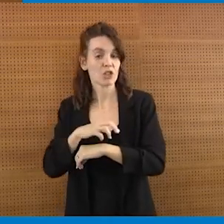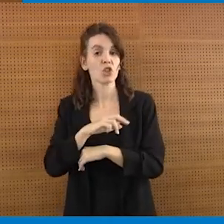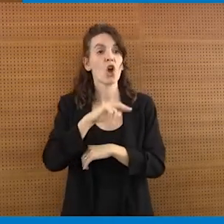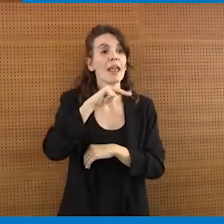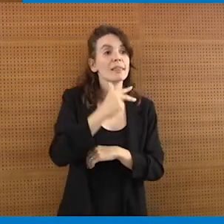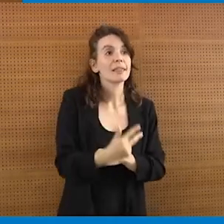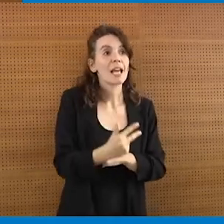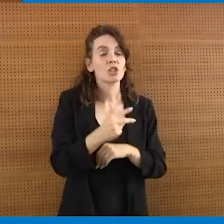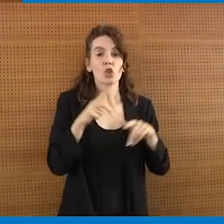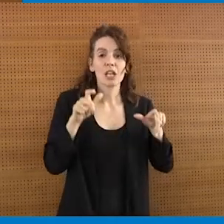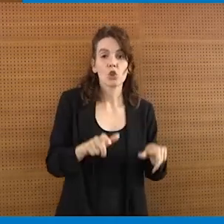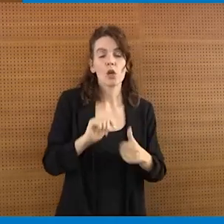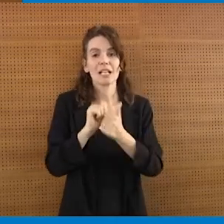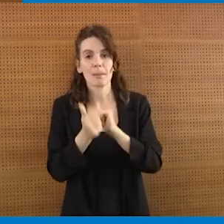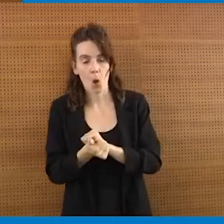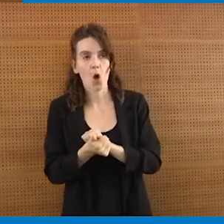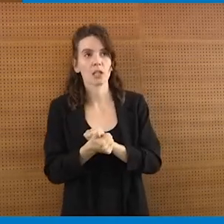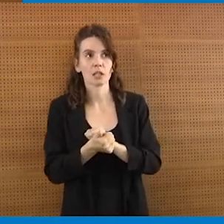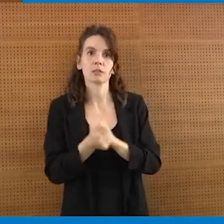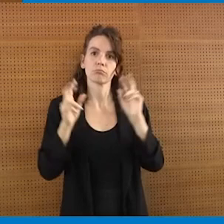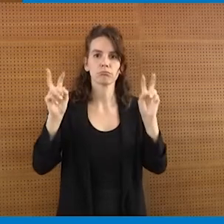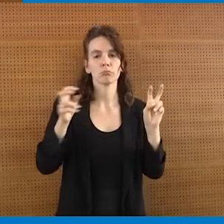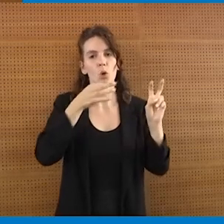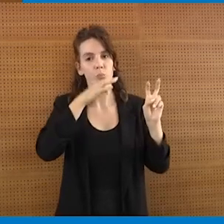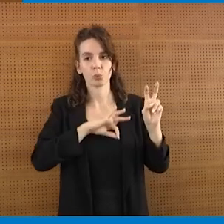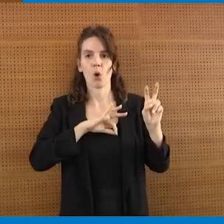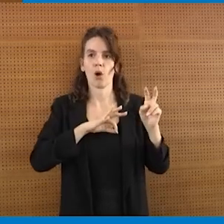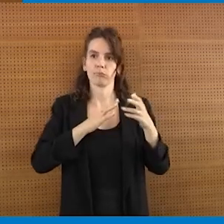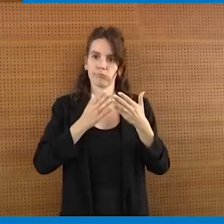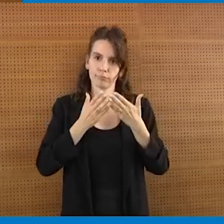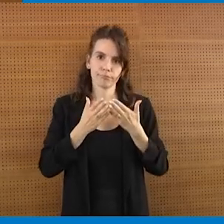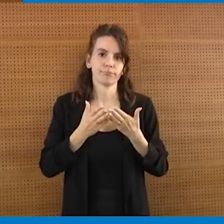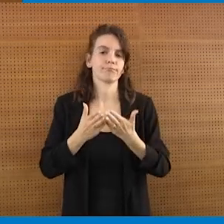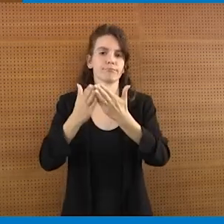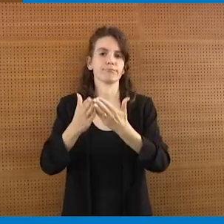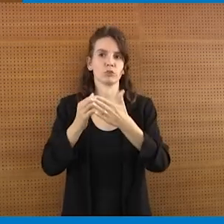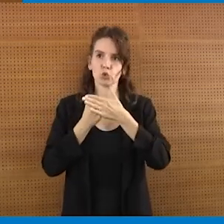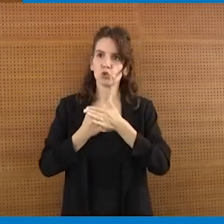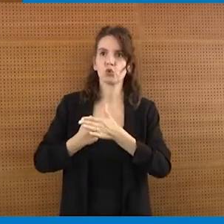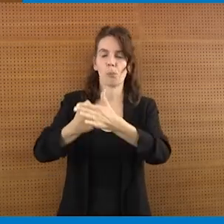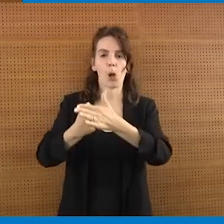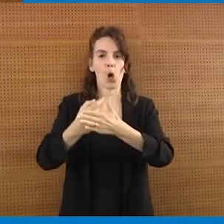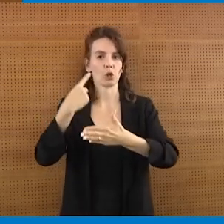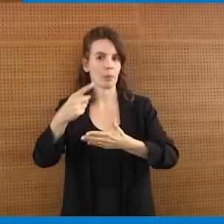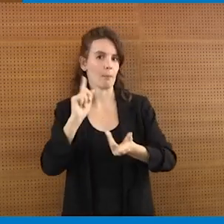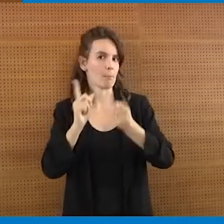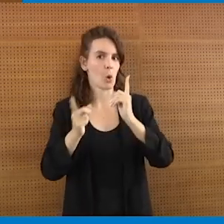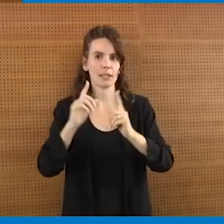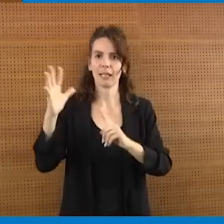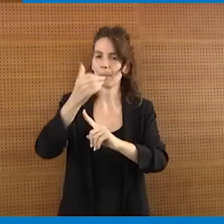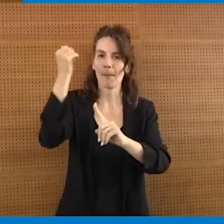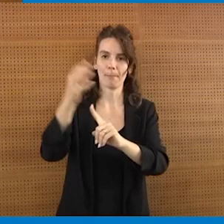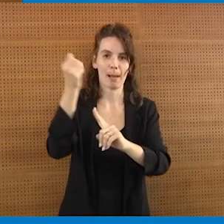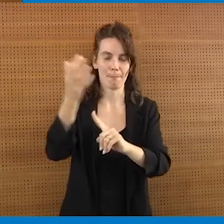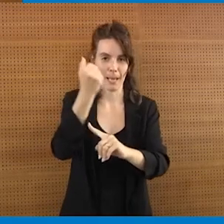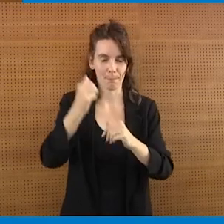portare un impulso ecco operativo mettendo insieme esperienze più politico associativi e complessivi e anche esperienze grandi competenze